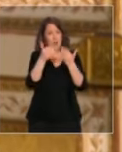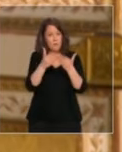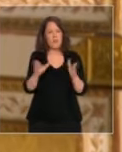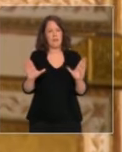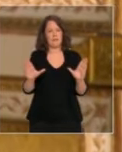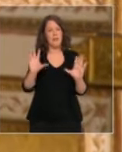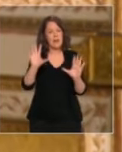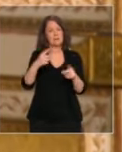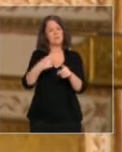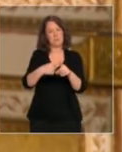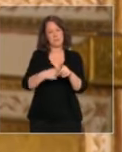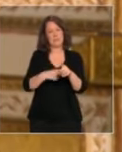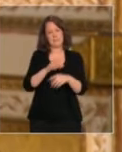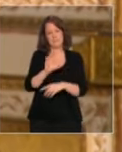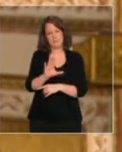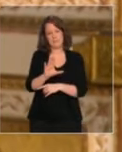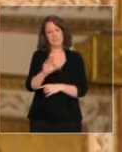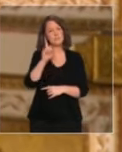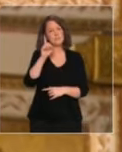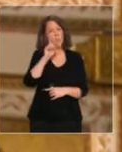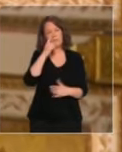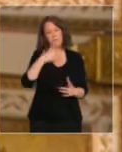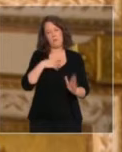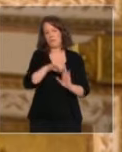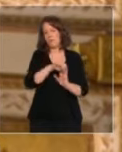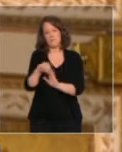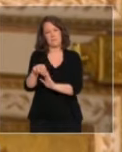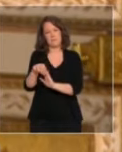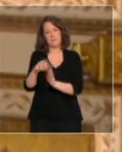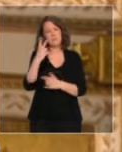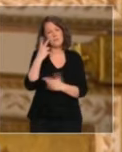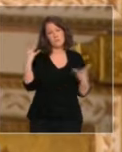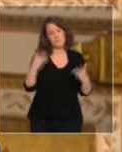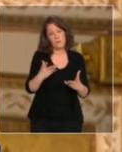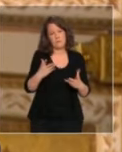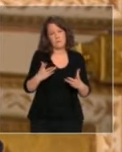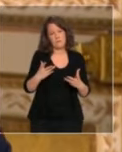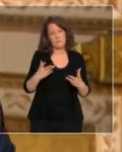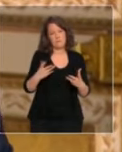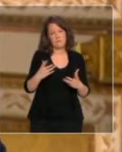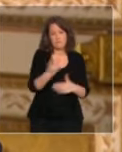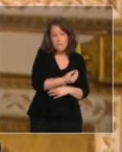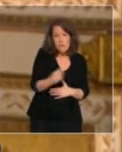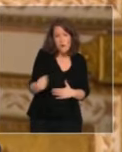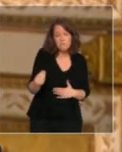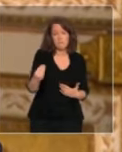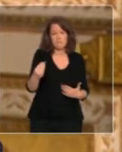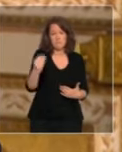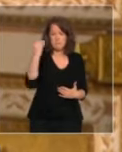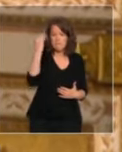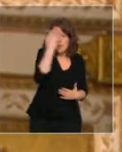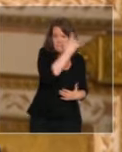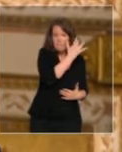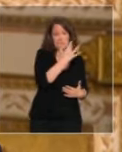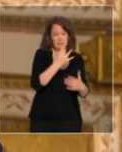moi une priorité car la situation actuelle creuse des inégalités. Trop d'enfants, notamment dans les quartiers